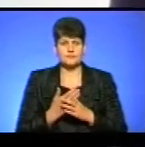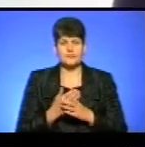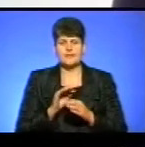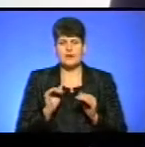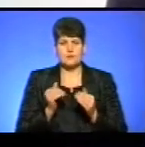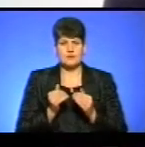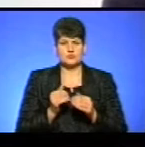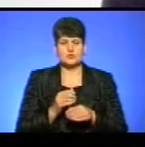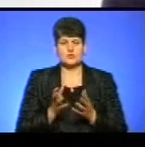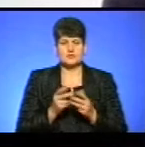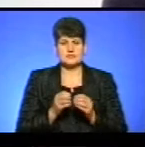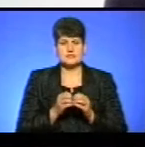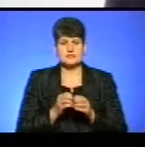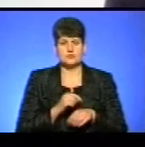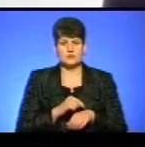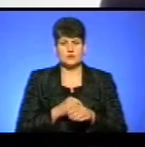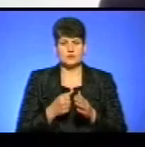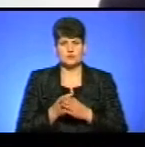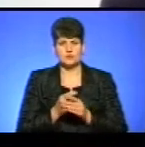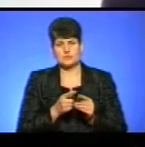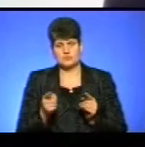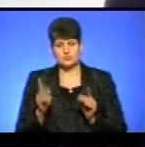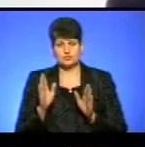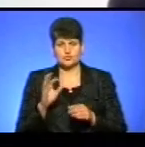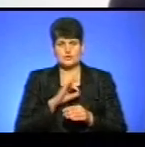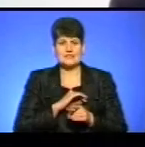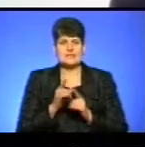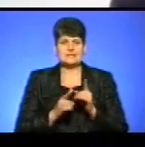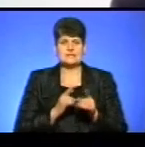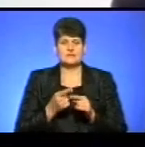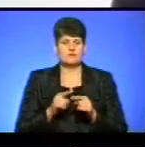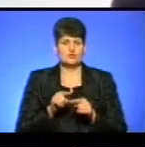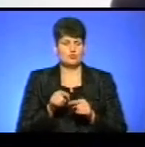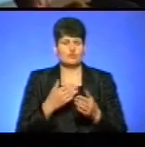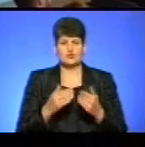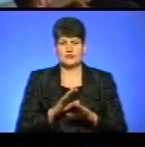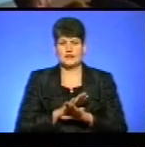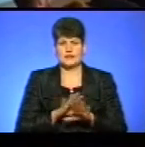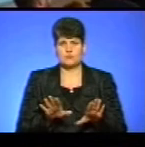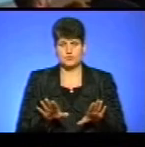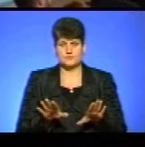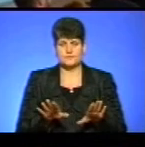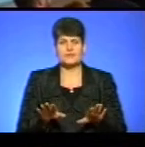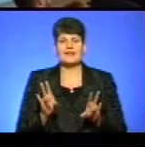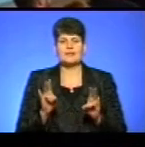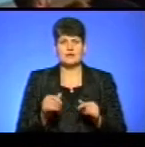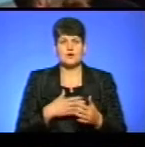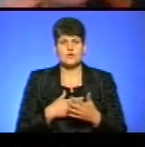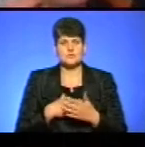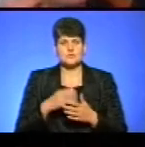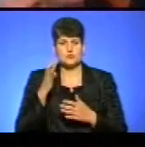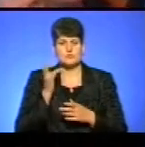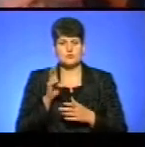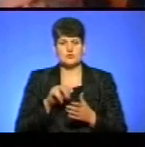кількістю, з 10-ї години в маршрутному таксі, так і будуть користуватися. Жодних змін в цьому відношенні не буде. На громадські слухання прийшов